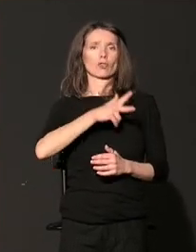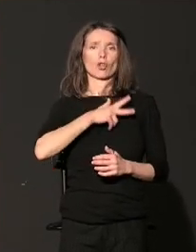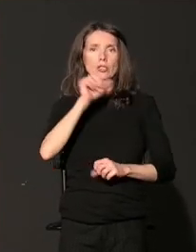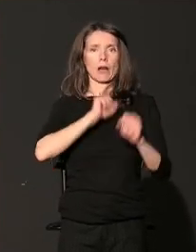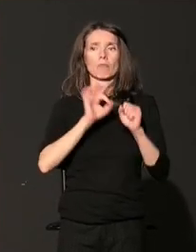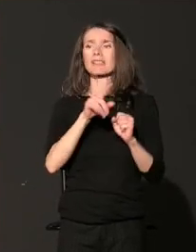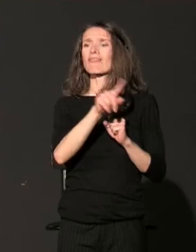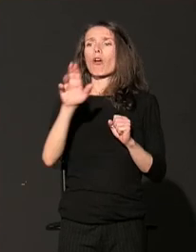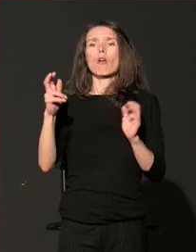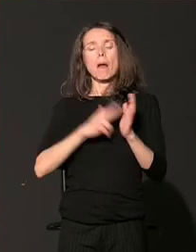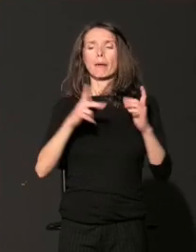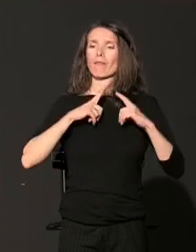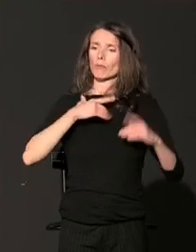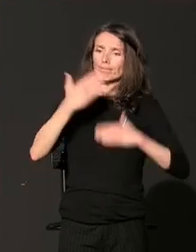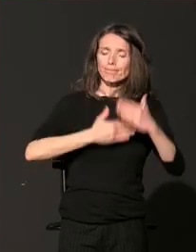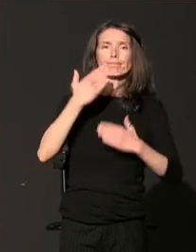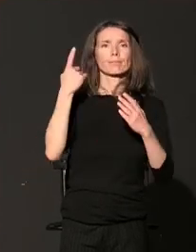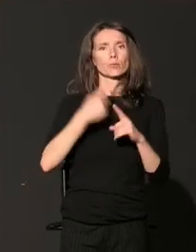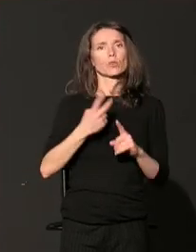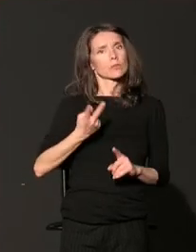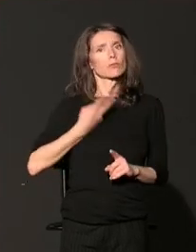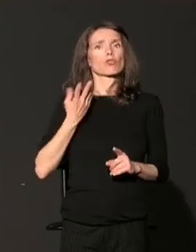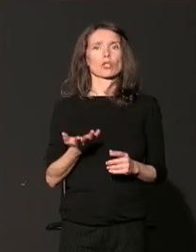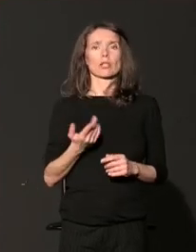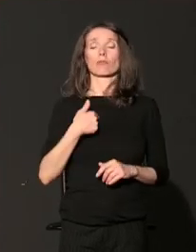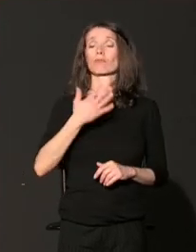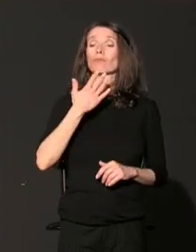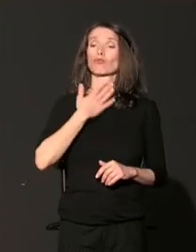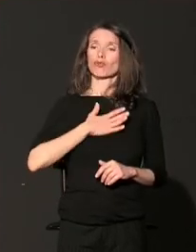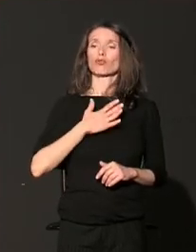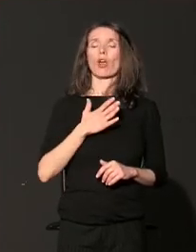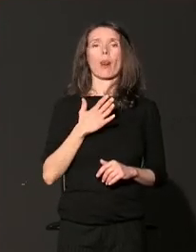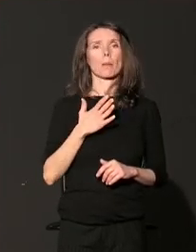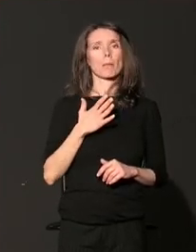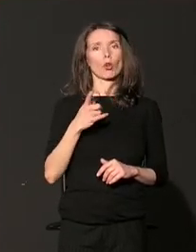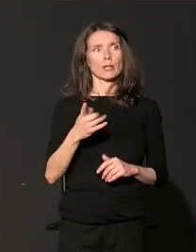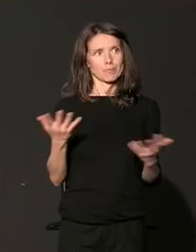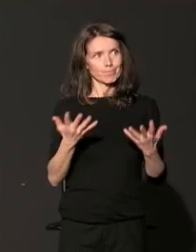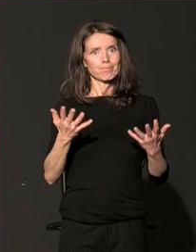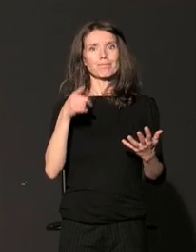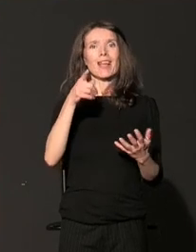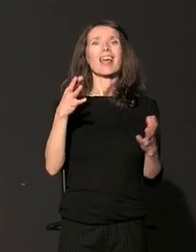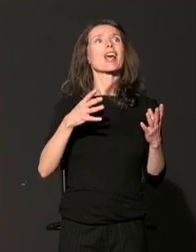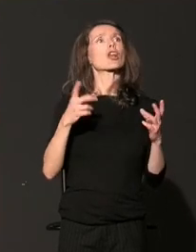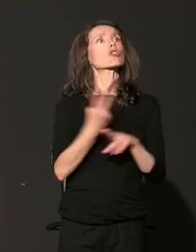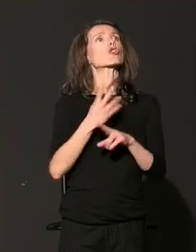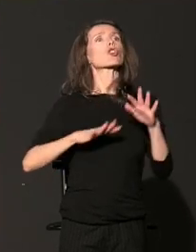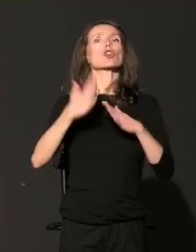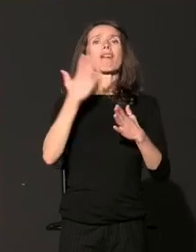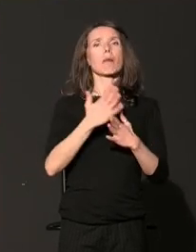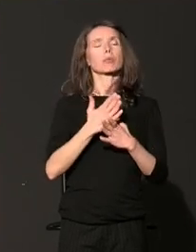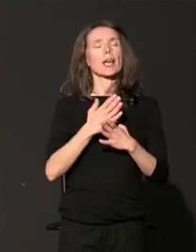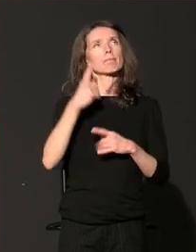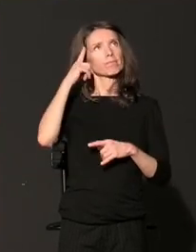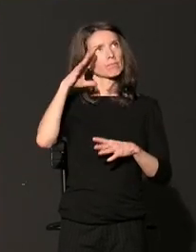ljudsko dostojanstvo. Želimo da jačamo socijalnu odgovornu državu koja preuzima odgovornost da brine